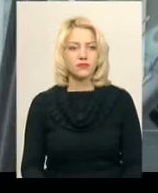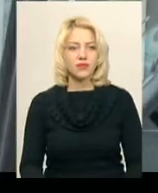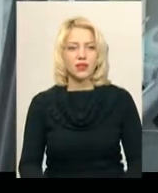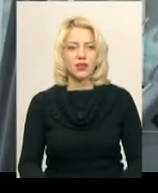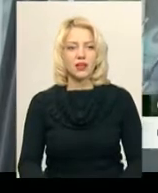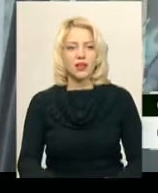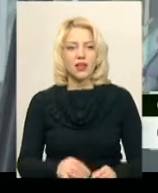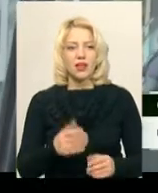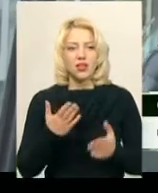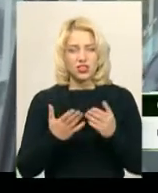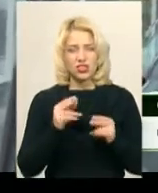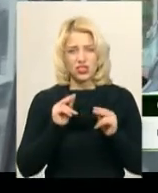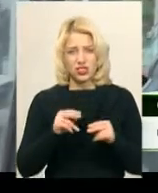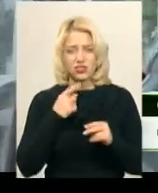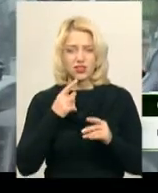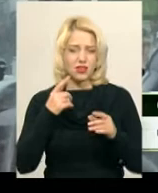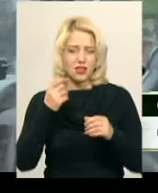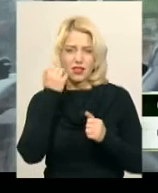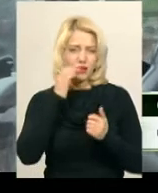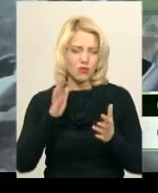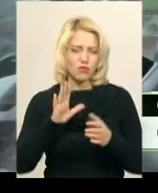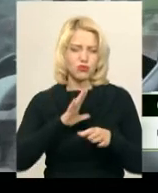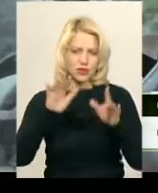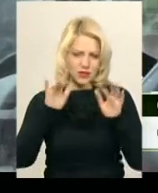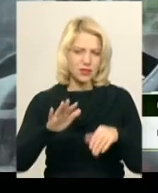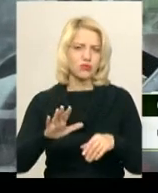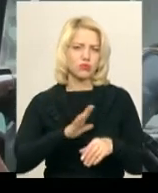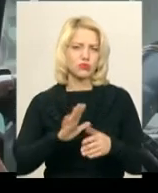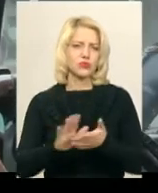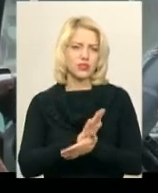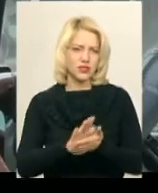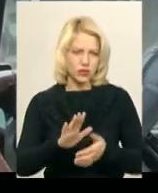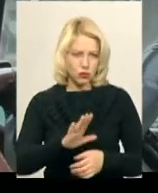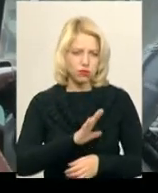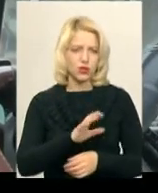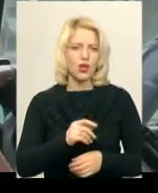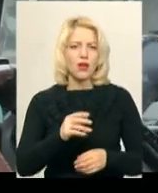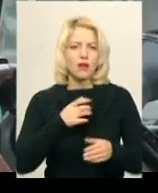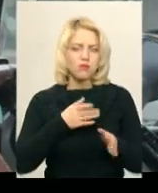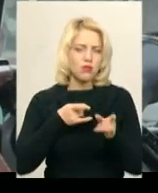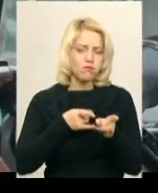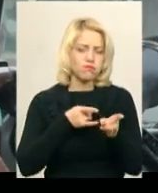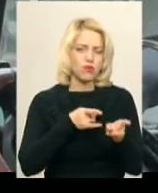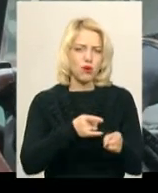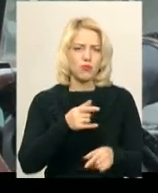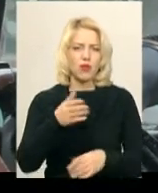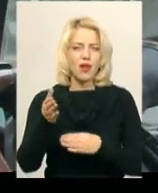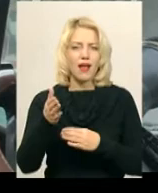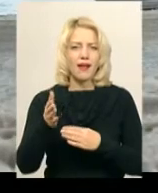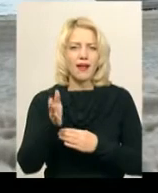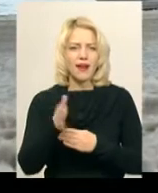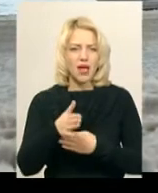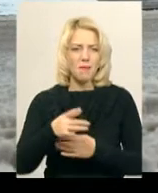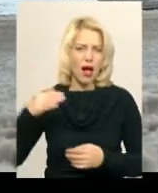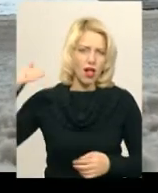Чистіли, дуже слабенько. Було засніжено, було слизько і так слабенько. Пробки були з самого ранку. Рибалка, в їзді, по городі були пробки.